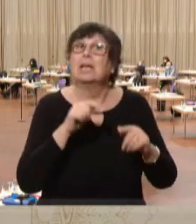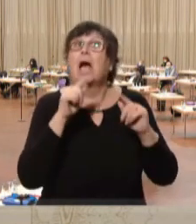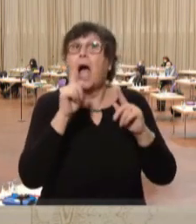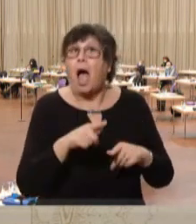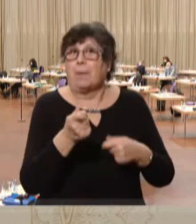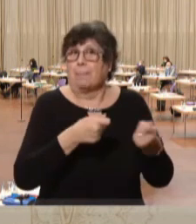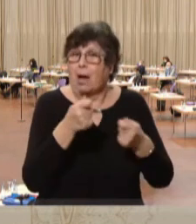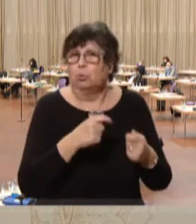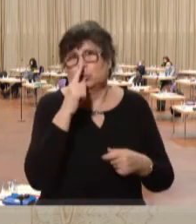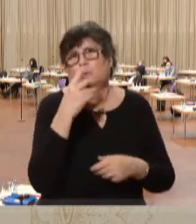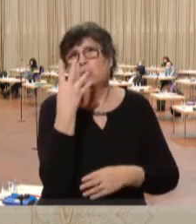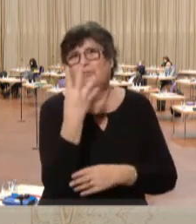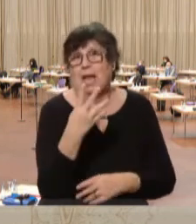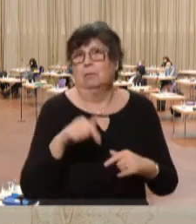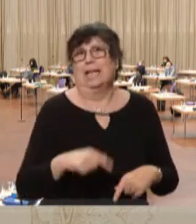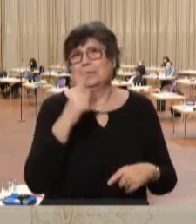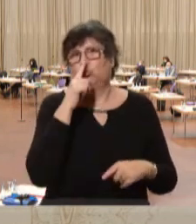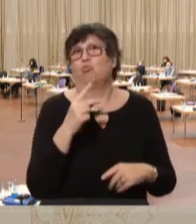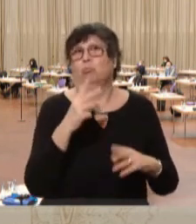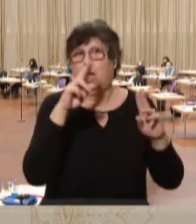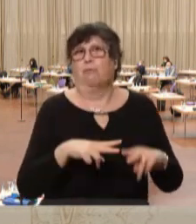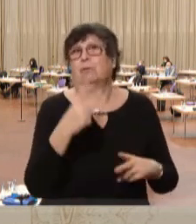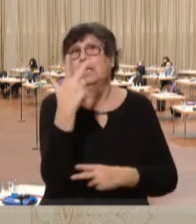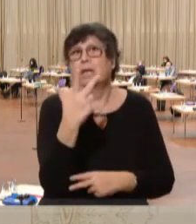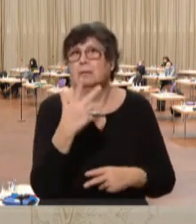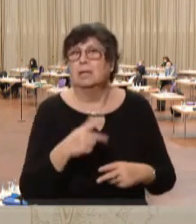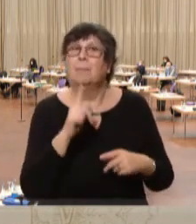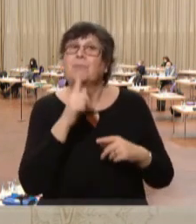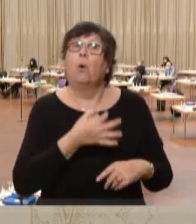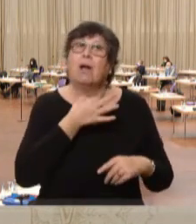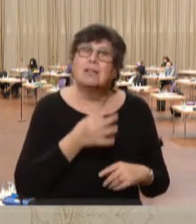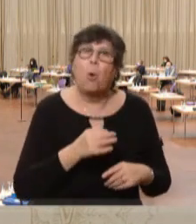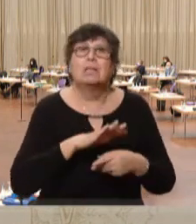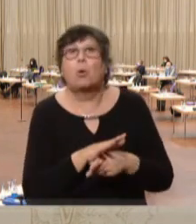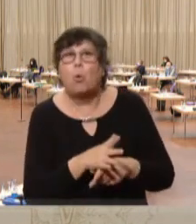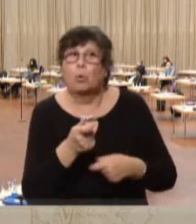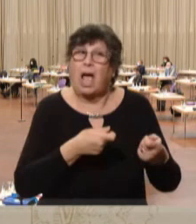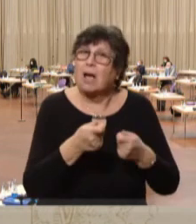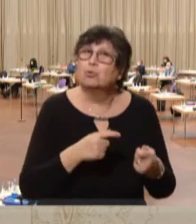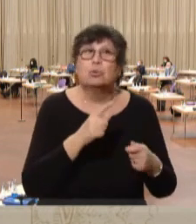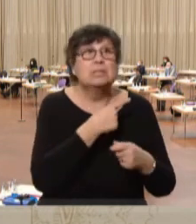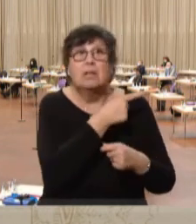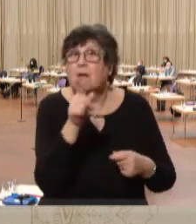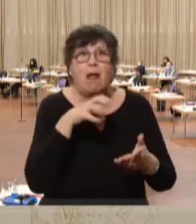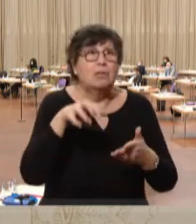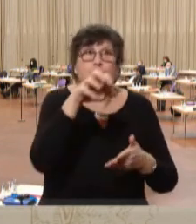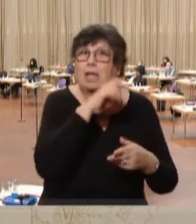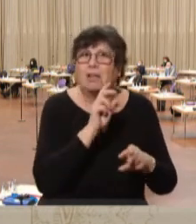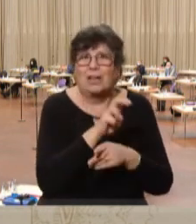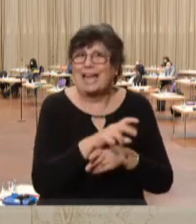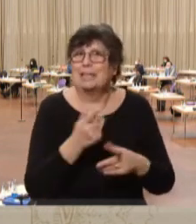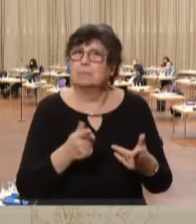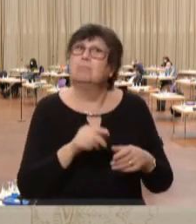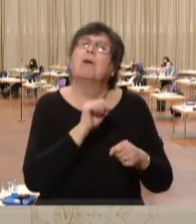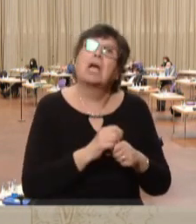drei. Selbst in Not- oder Corona-Ausschüssen sind in manchen Städten nicht alle Fraktionen vertreten. Hier könnte man etwas für mehr